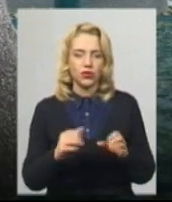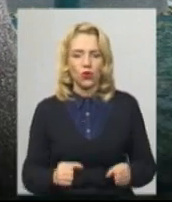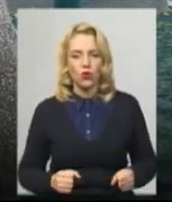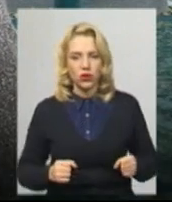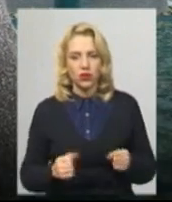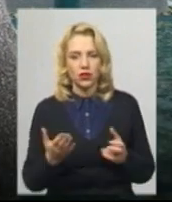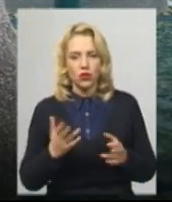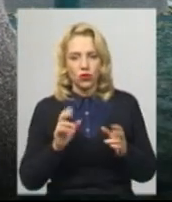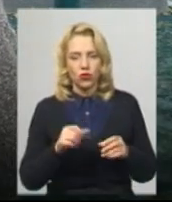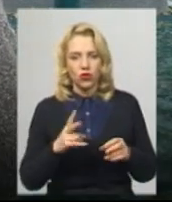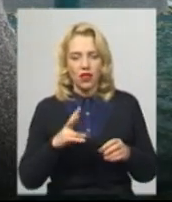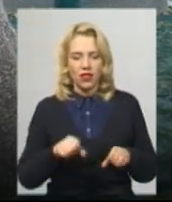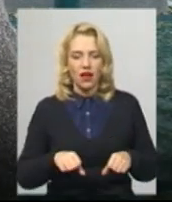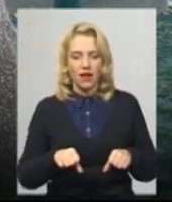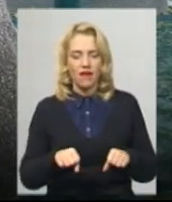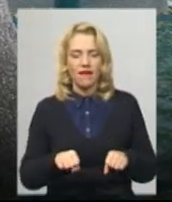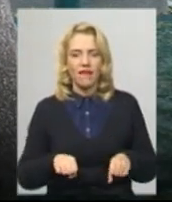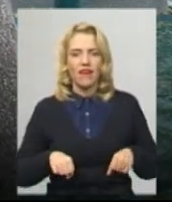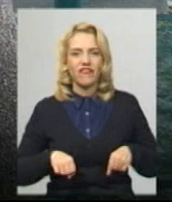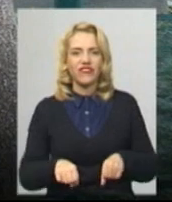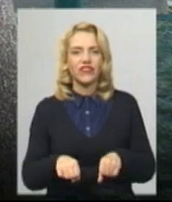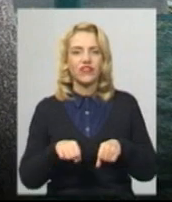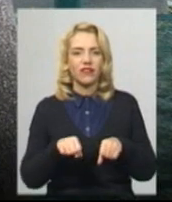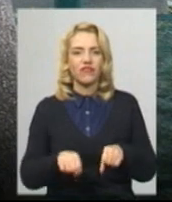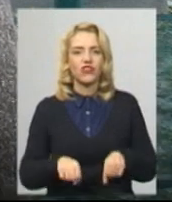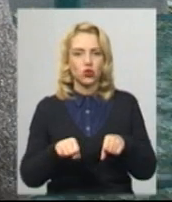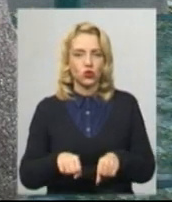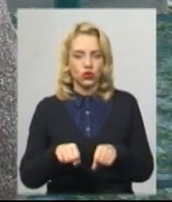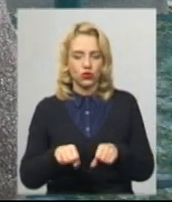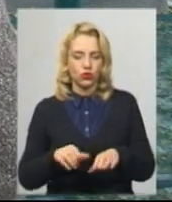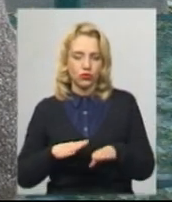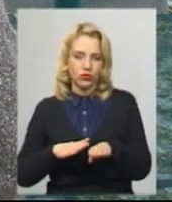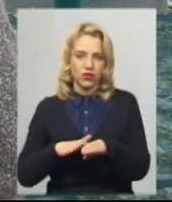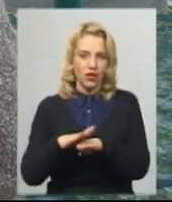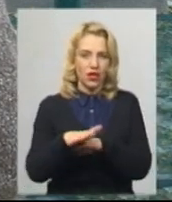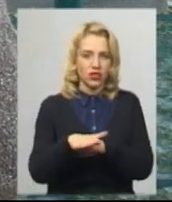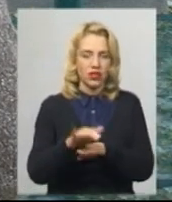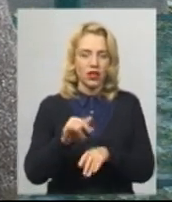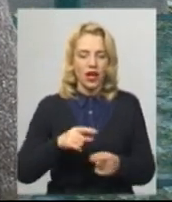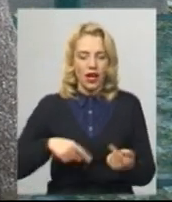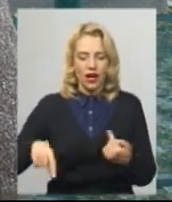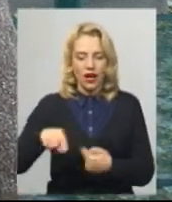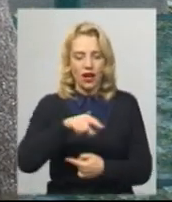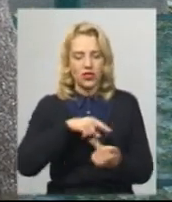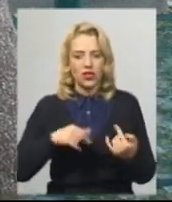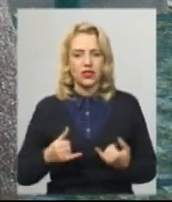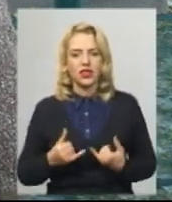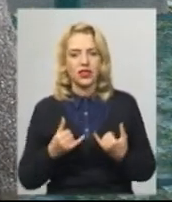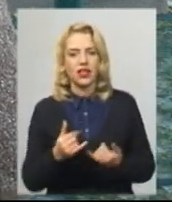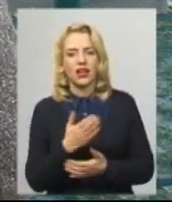яку можна на візочку заїжджати, і каруселька для інваліда,